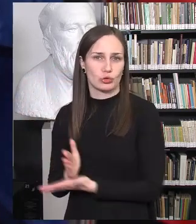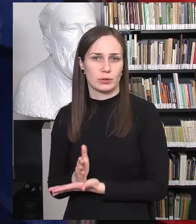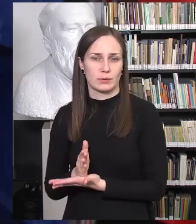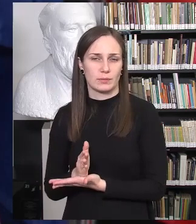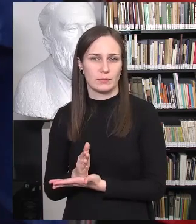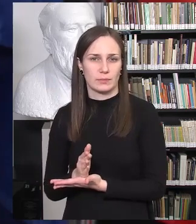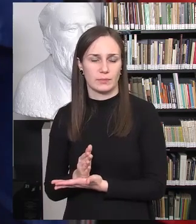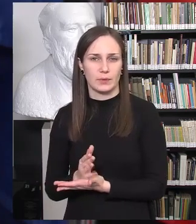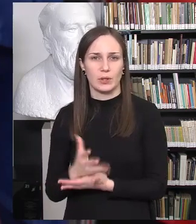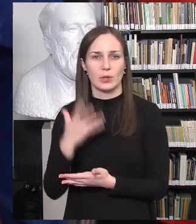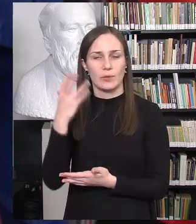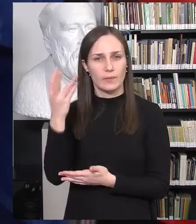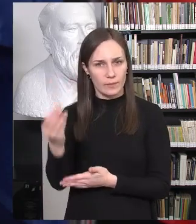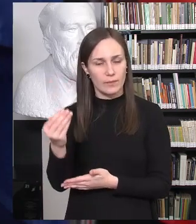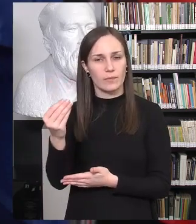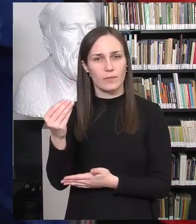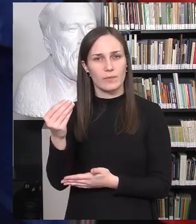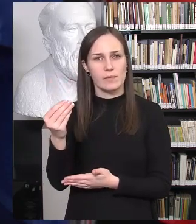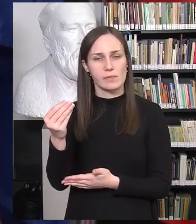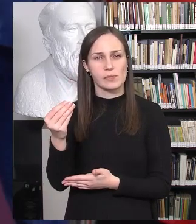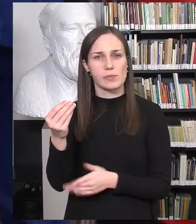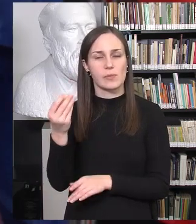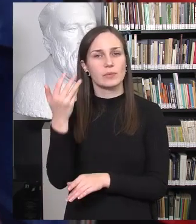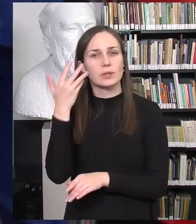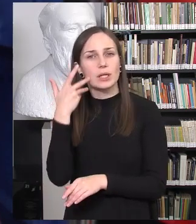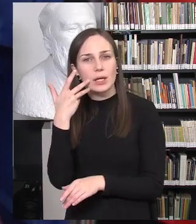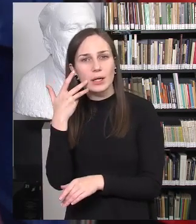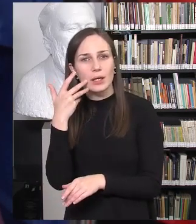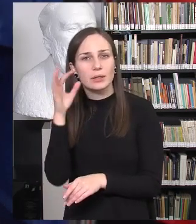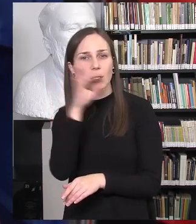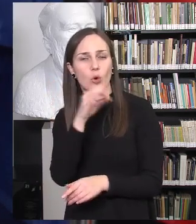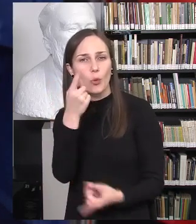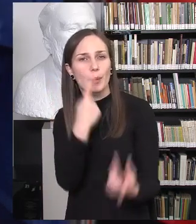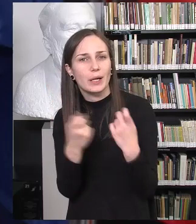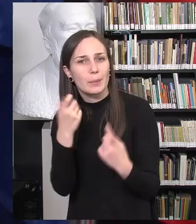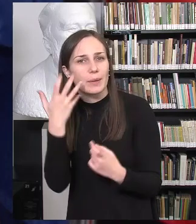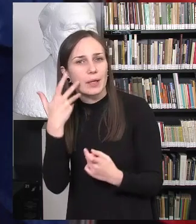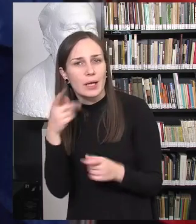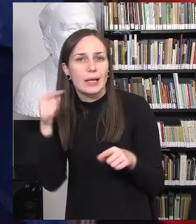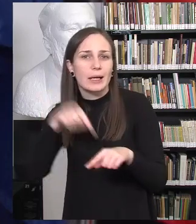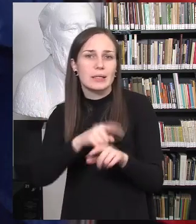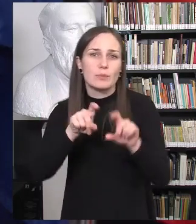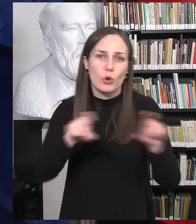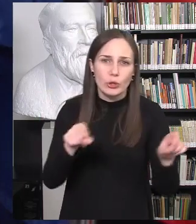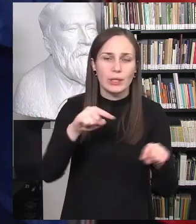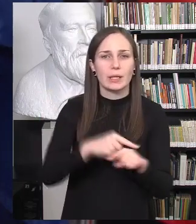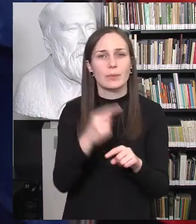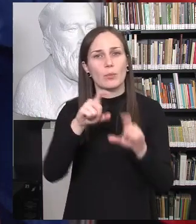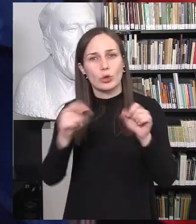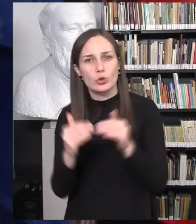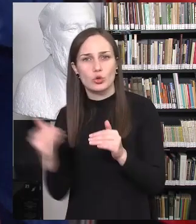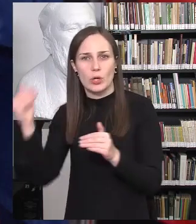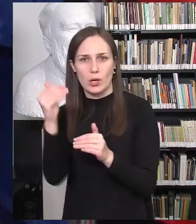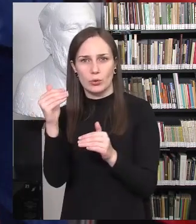Tikrai ta tokia riba, kada jau mes sprendžiame apie prikabėjimą, jinai kartais ir mokyklai, ir mokyklos saugusiems